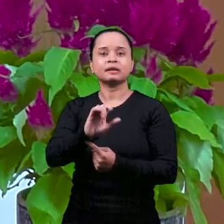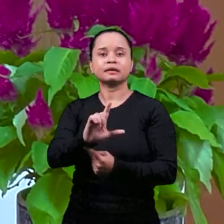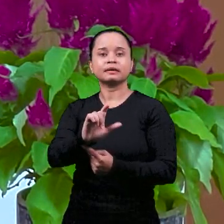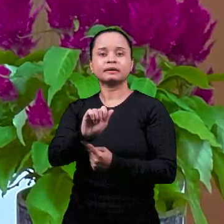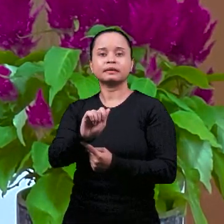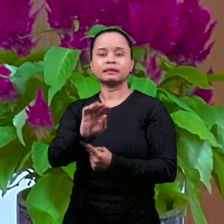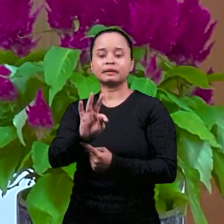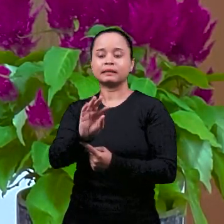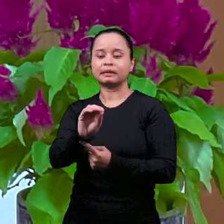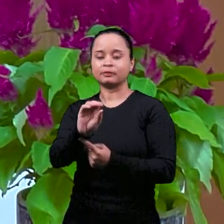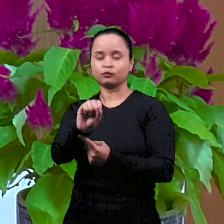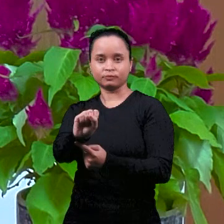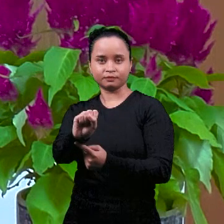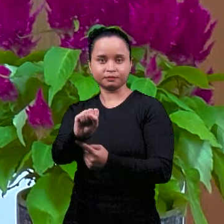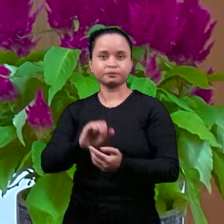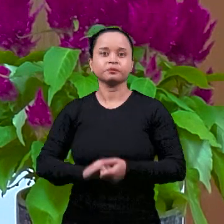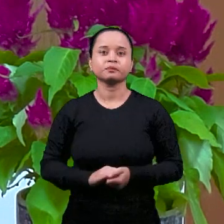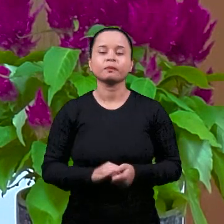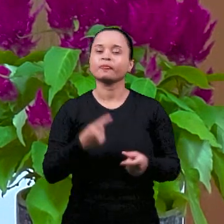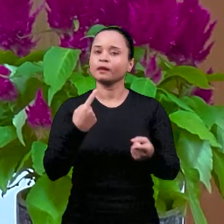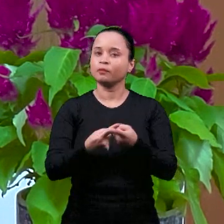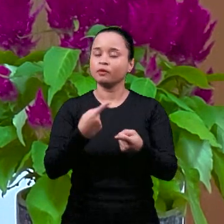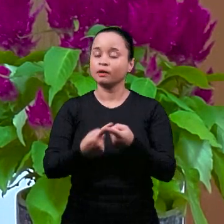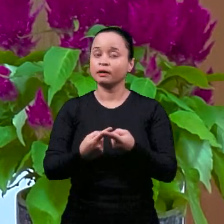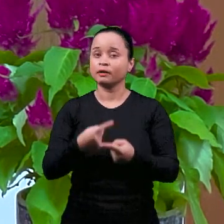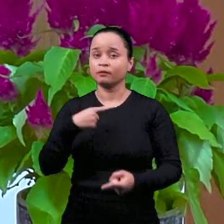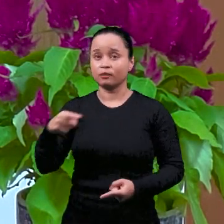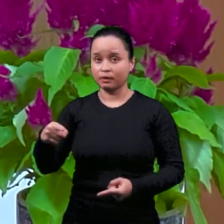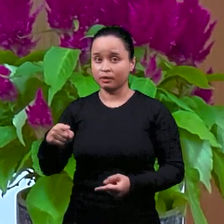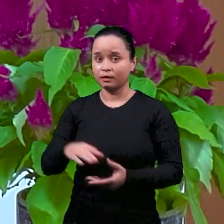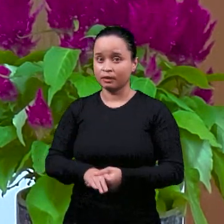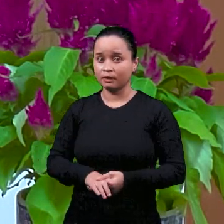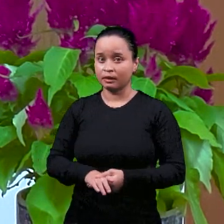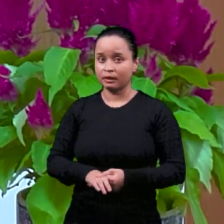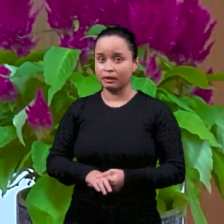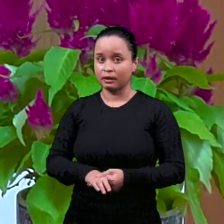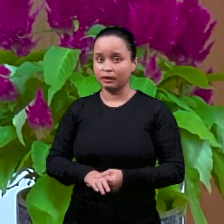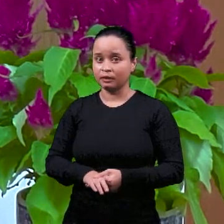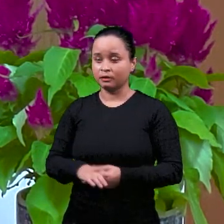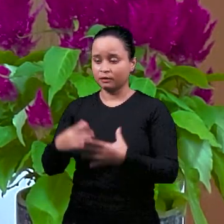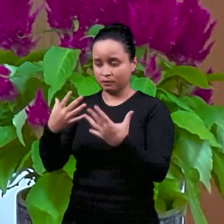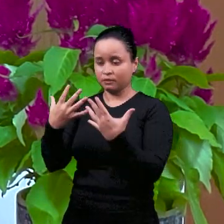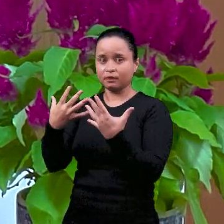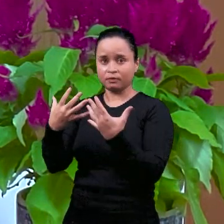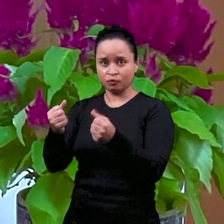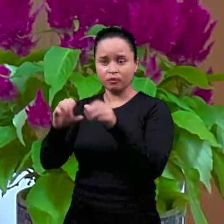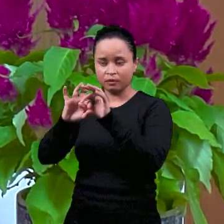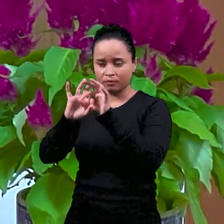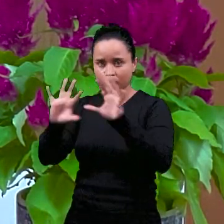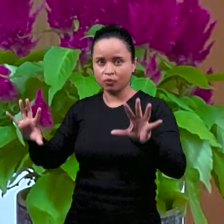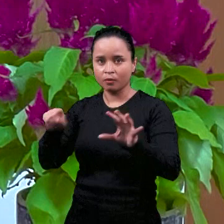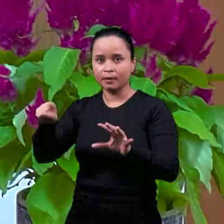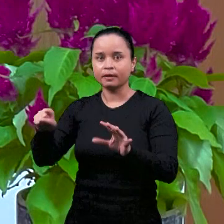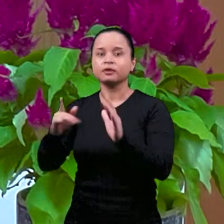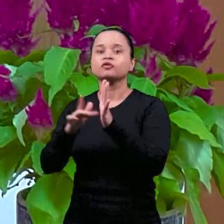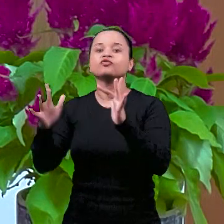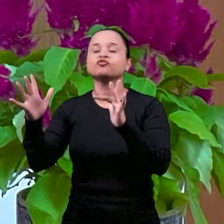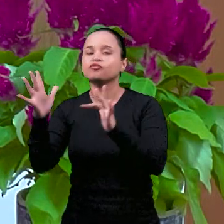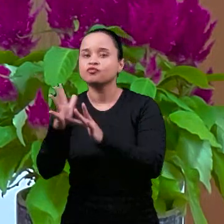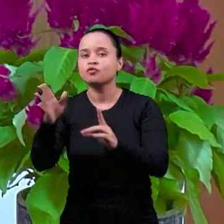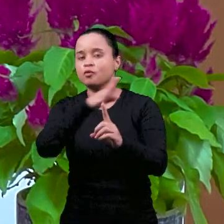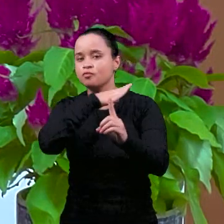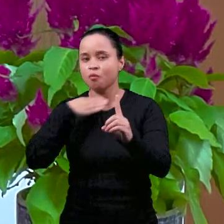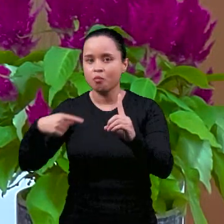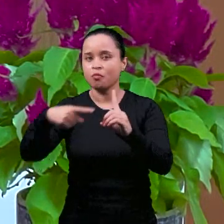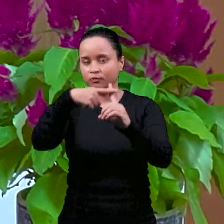потому что он позволил осуждение Господа Иисуса, его распятие. И